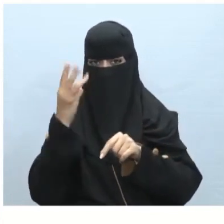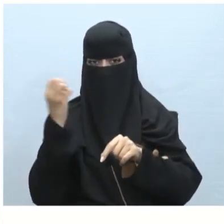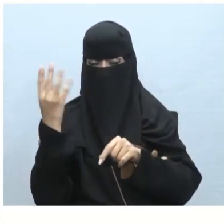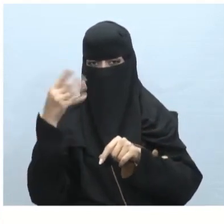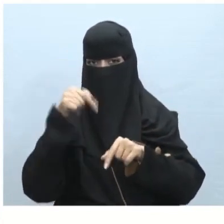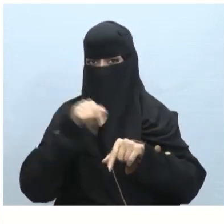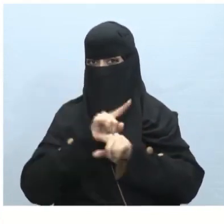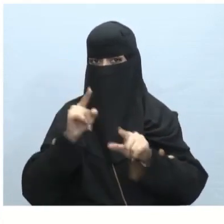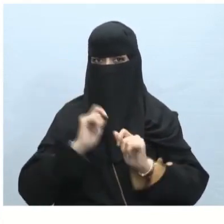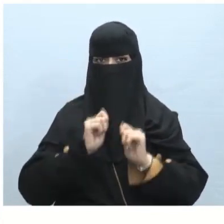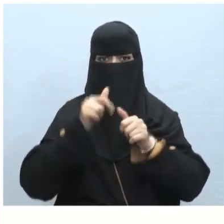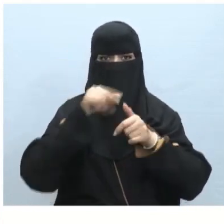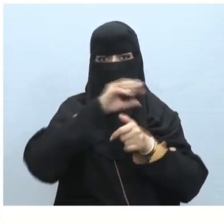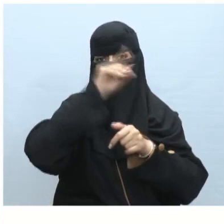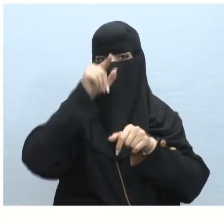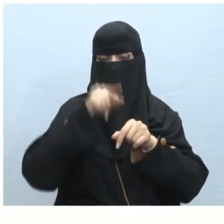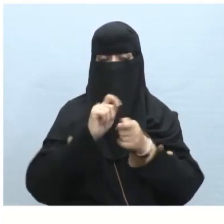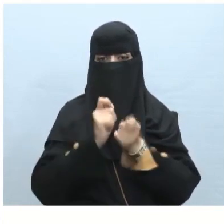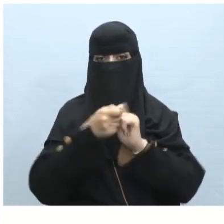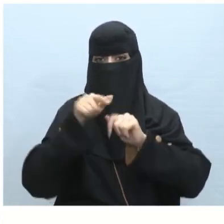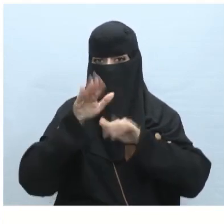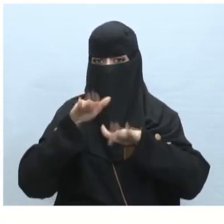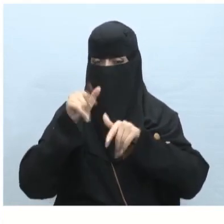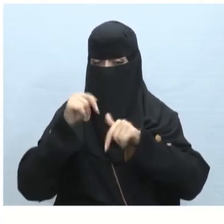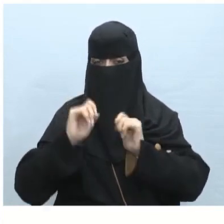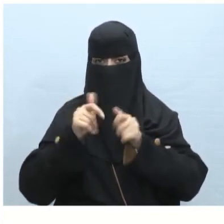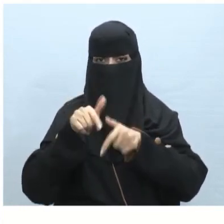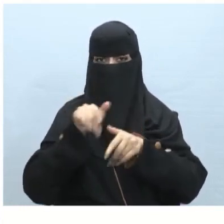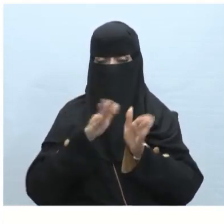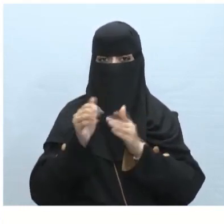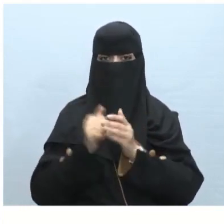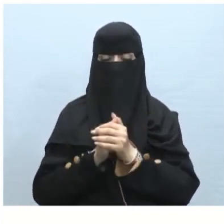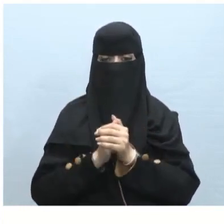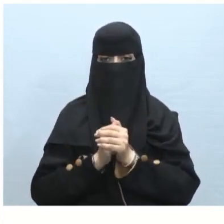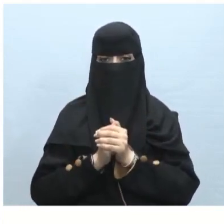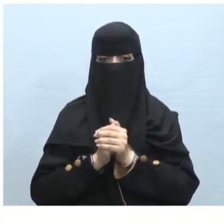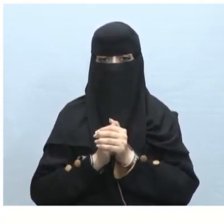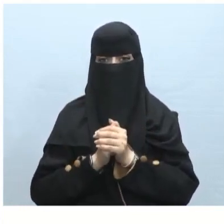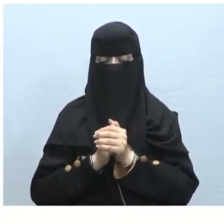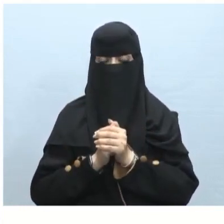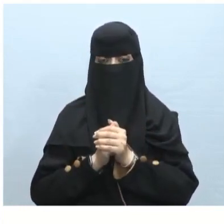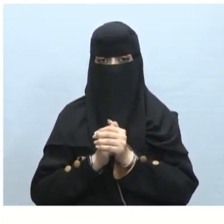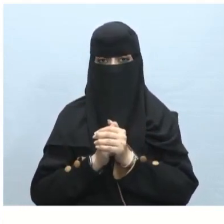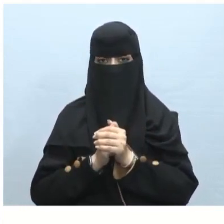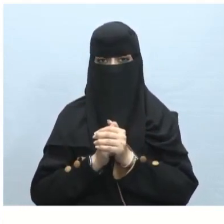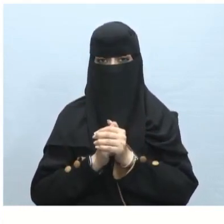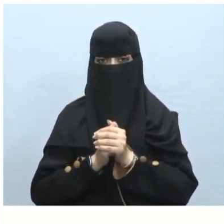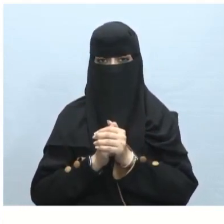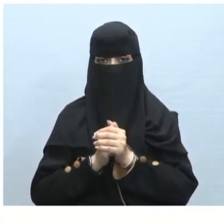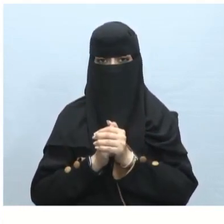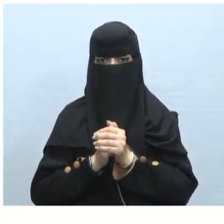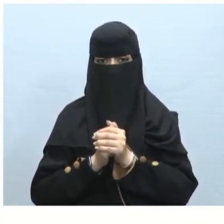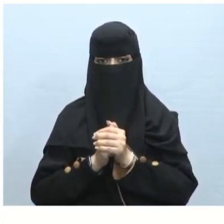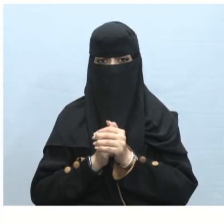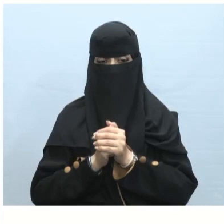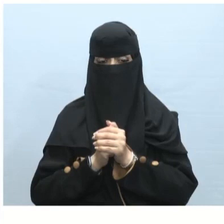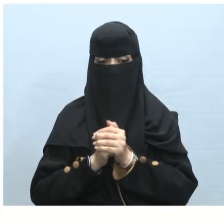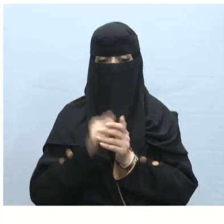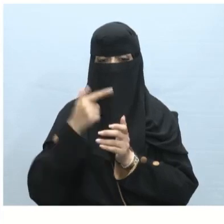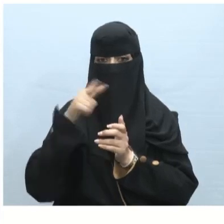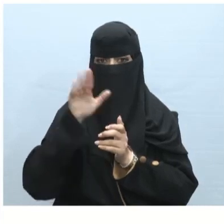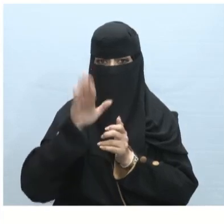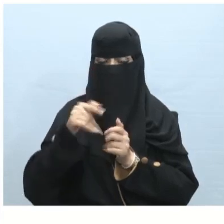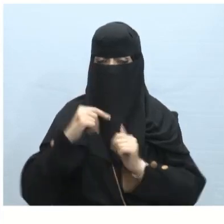يمكنك تغيير هذه المدة أو يمكنك تغيير مدة التأثير الانتقالي حسنت